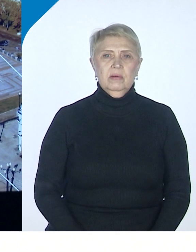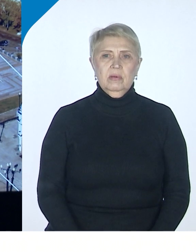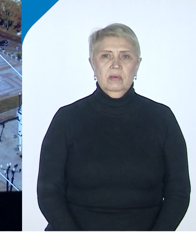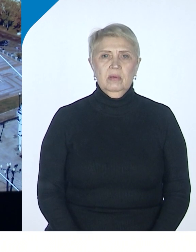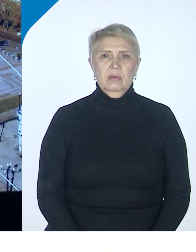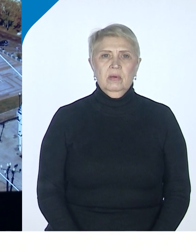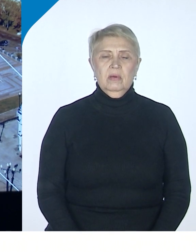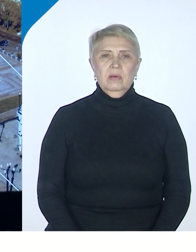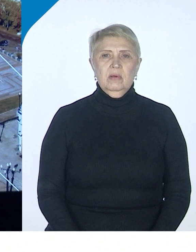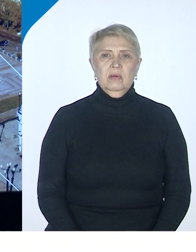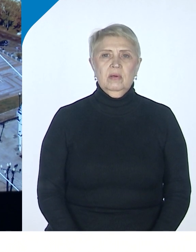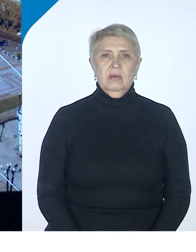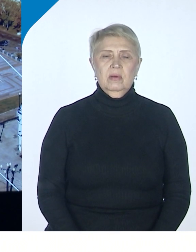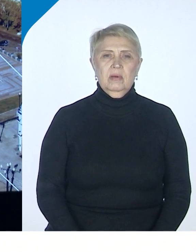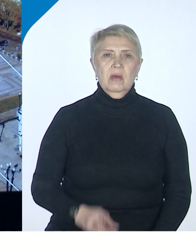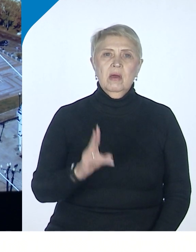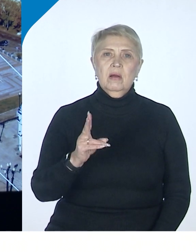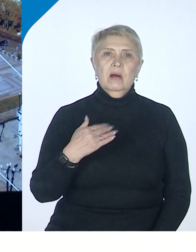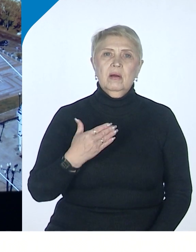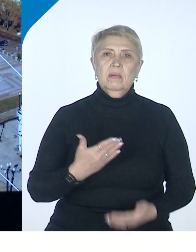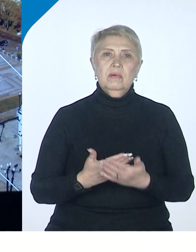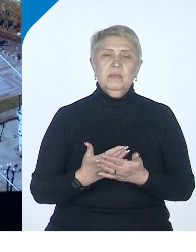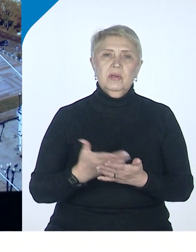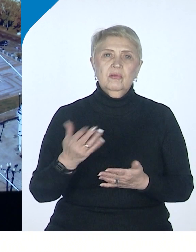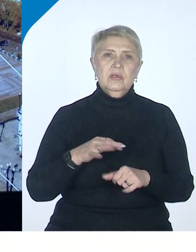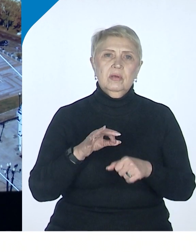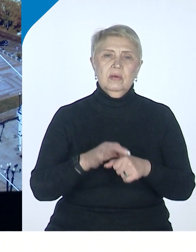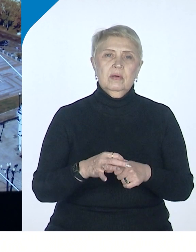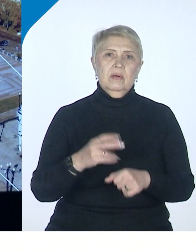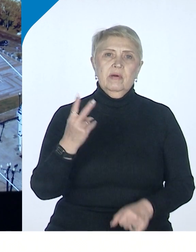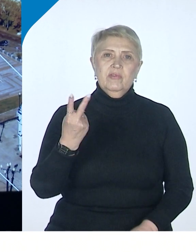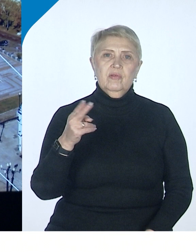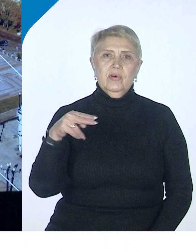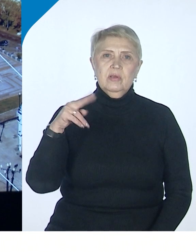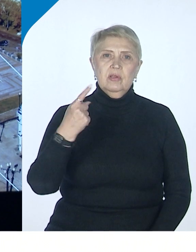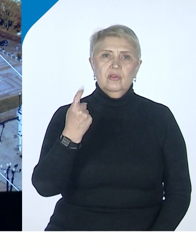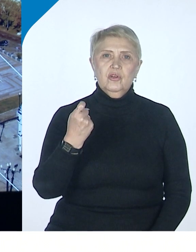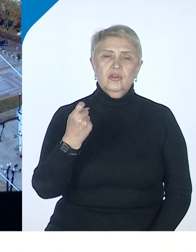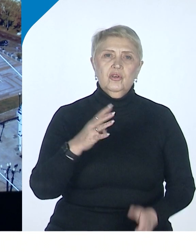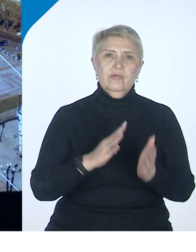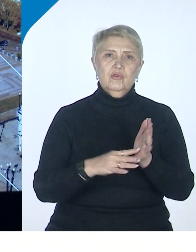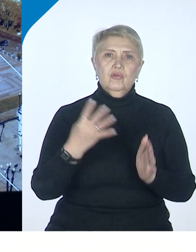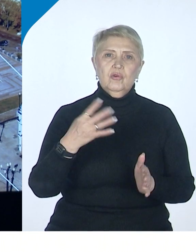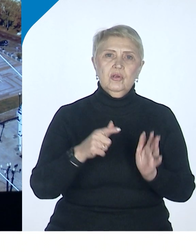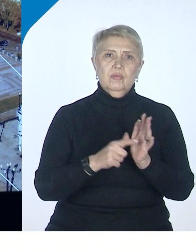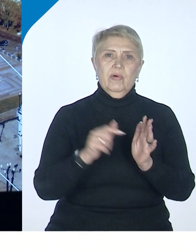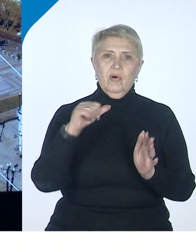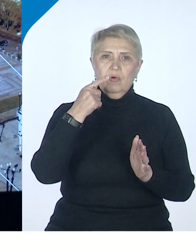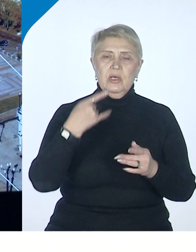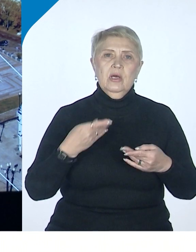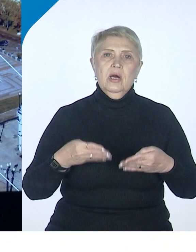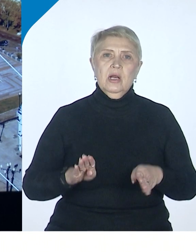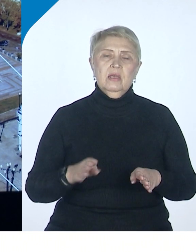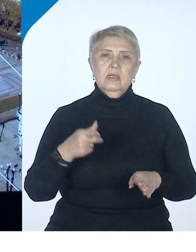Как бы теперь подвести... Давайте так. 2 декабря 1947 года родился Павел Александрович